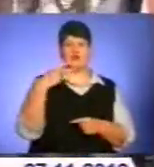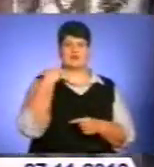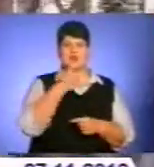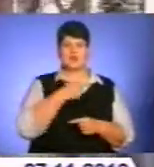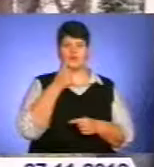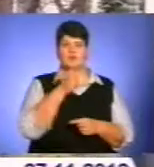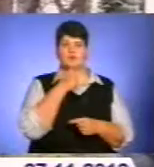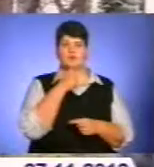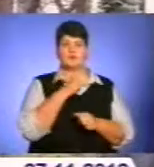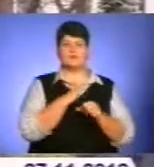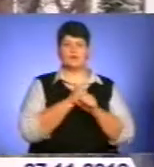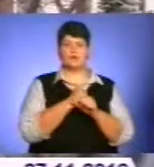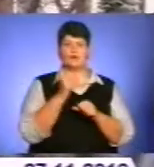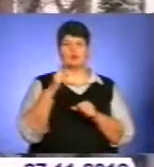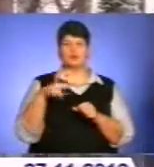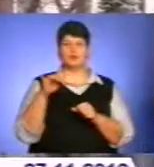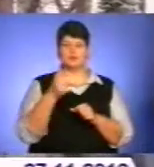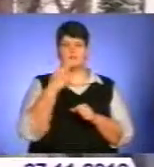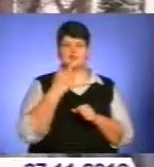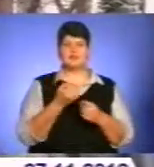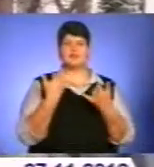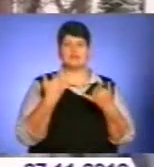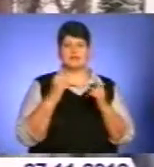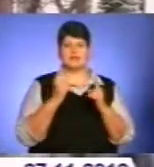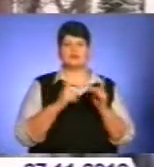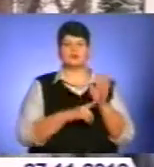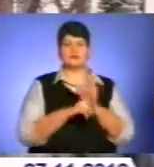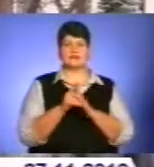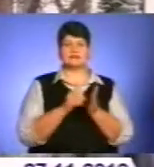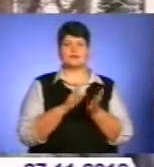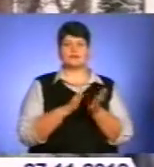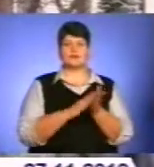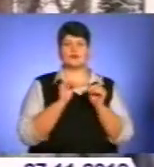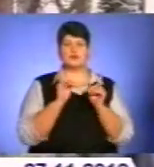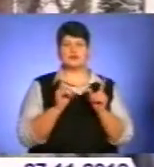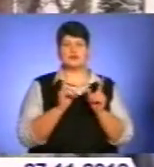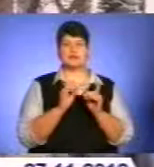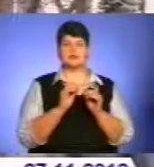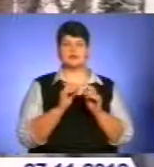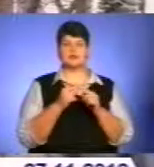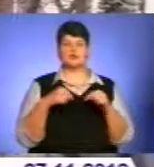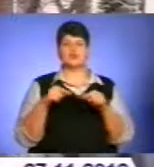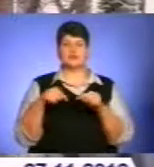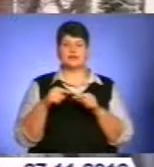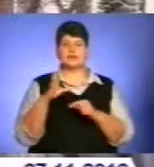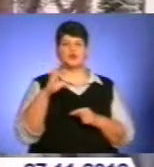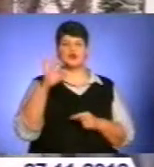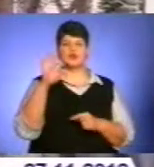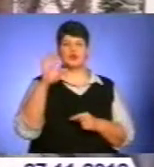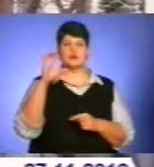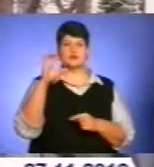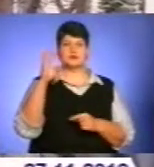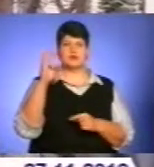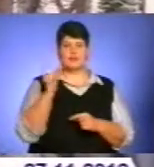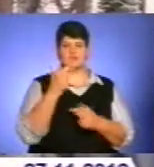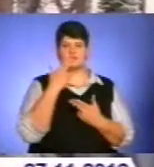випробувальна робота по дубу звичайному тільки розпочинається, зареєстровані тільки сорти, по-моєму, сосни звичайної, а дуба немає.